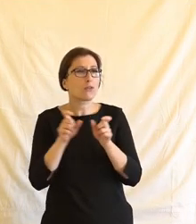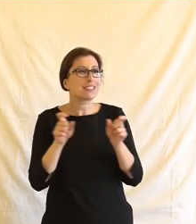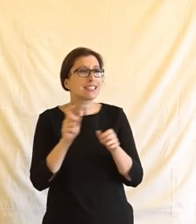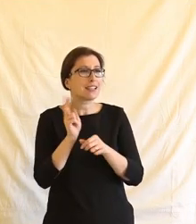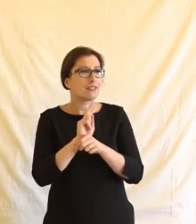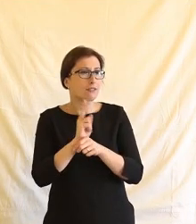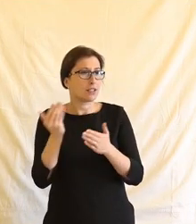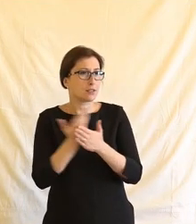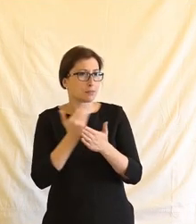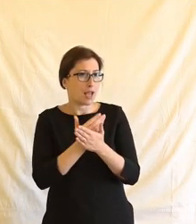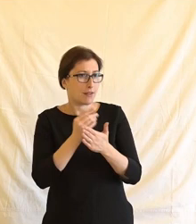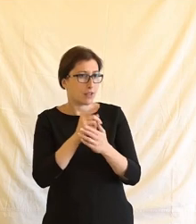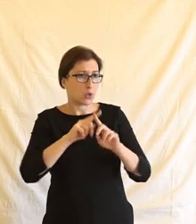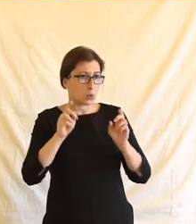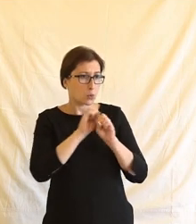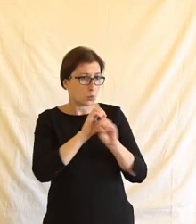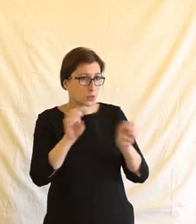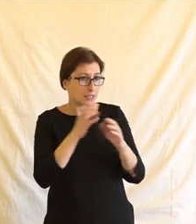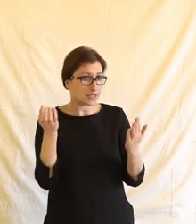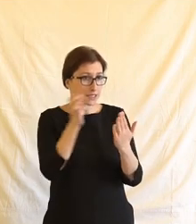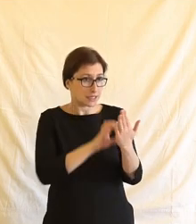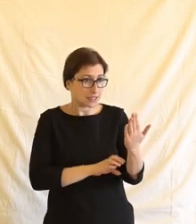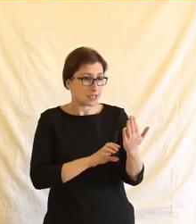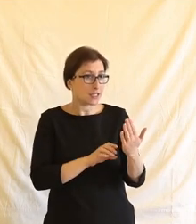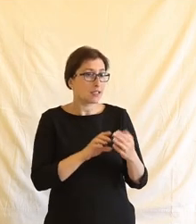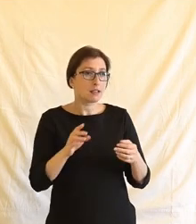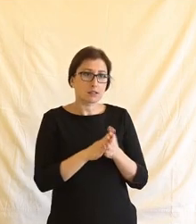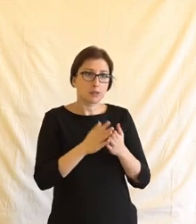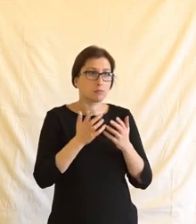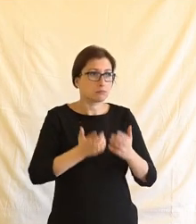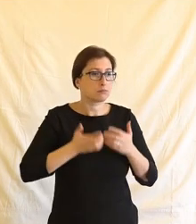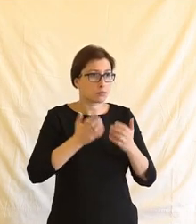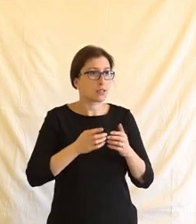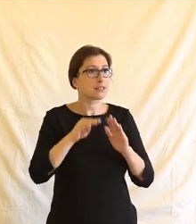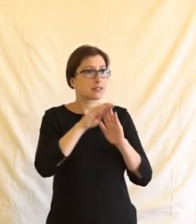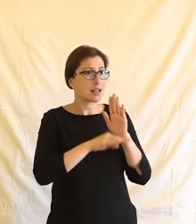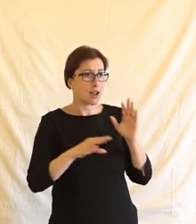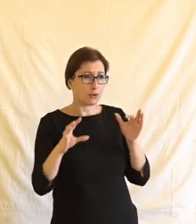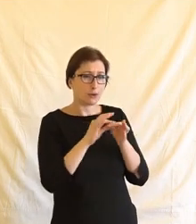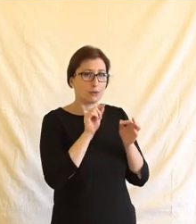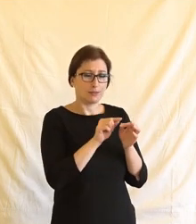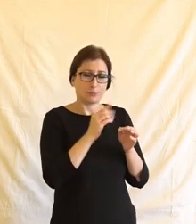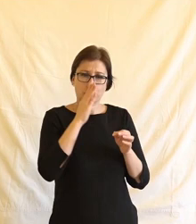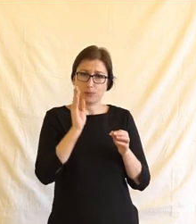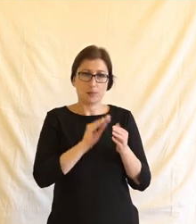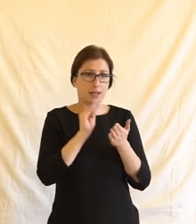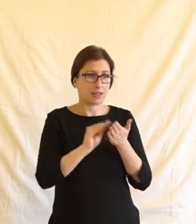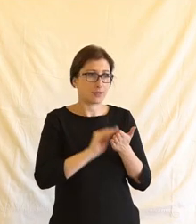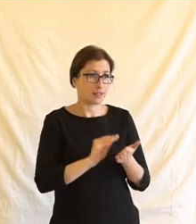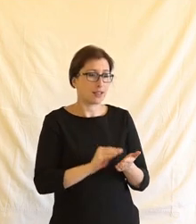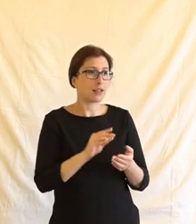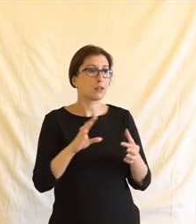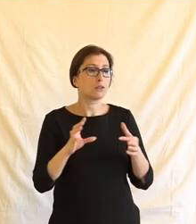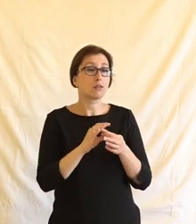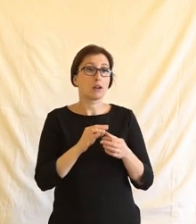dezinformačních webů, který teda, pokud jsem to ještě dneska neřekla, tak považuji za extrémně špatný, což se snažím tak jako všude veřejně říkat, takže to